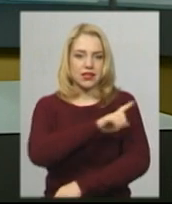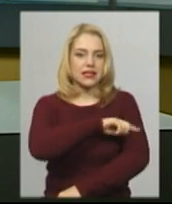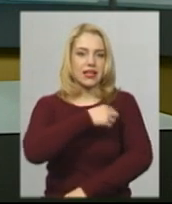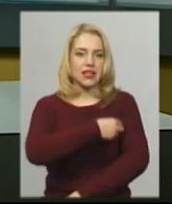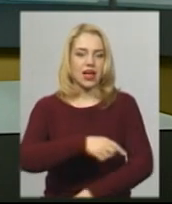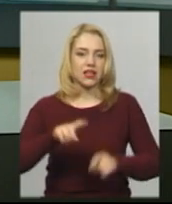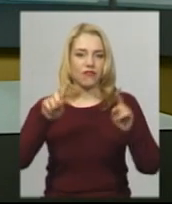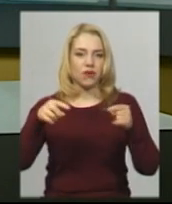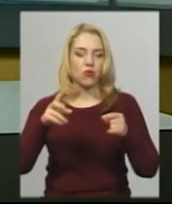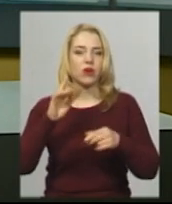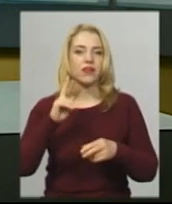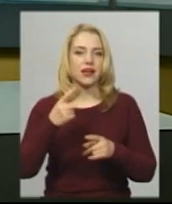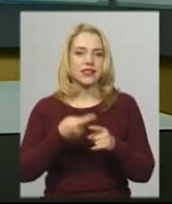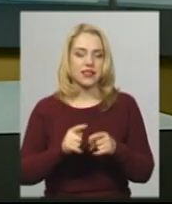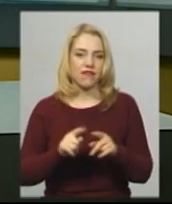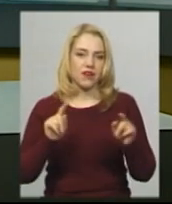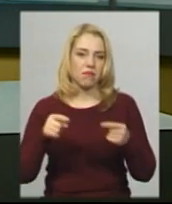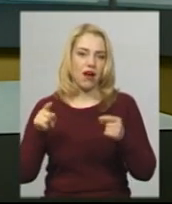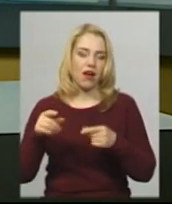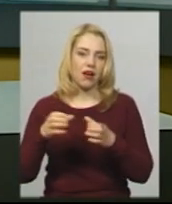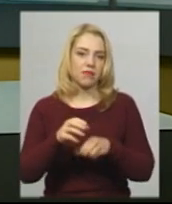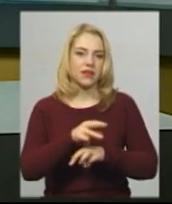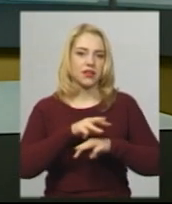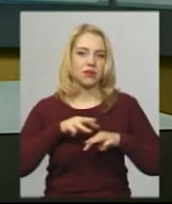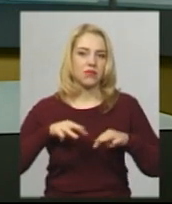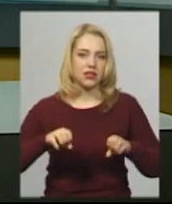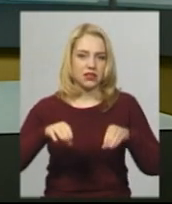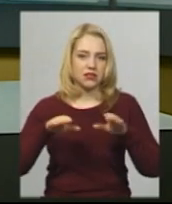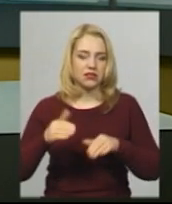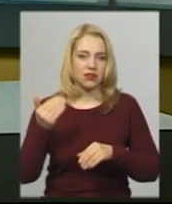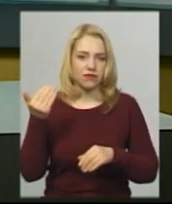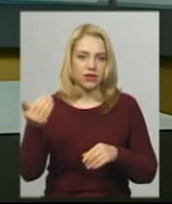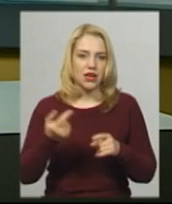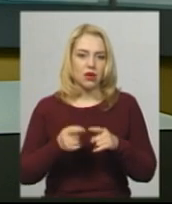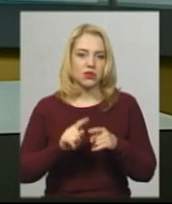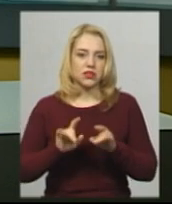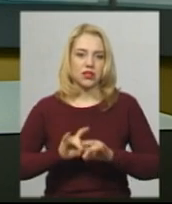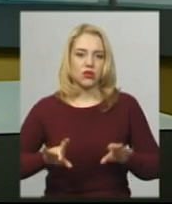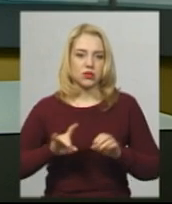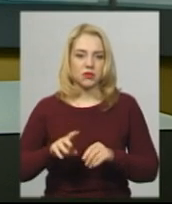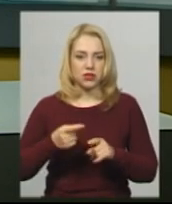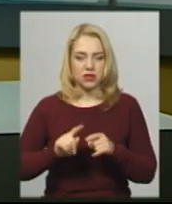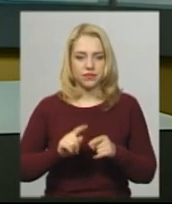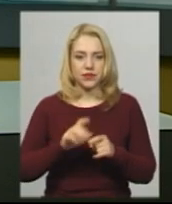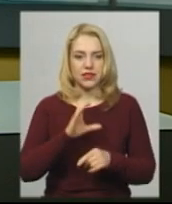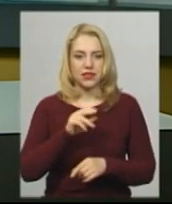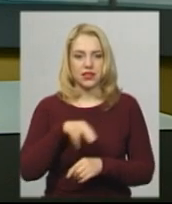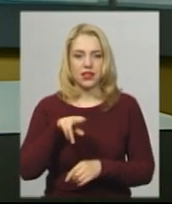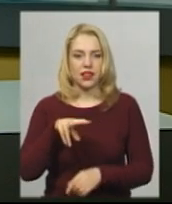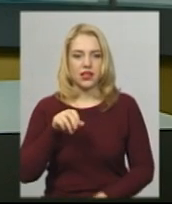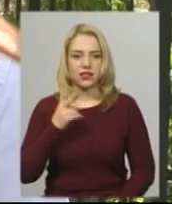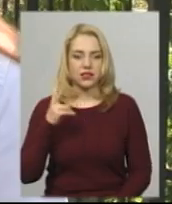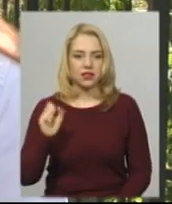постанова Кабінету міністрів. Про це Суспільному розповіла начальниця управління торгівлі Хмельницької міської ради Руслана Сідлецька.